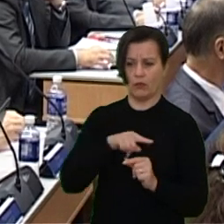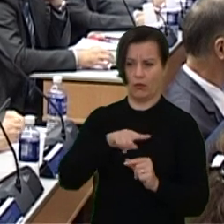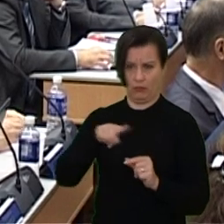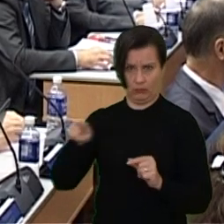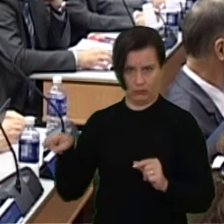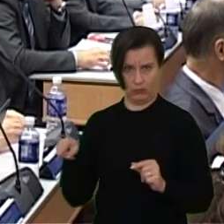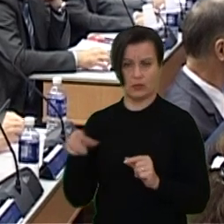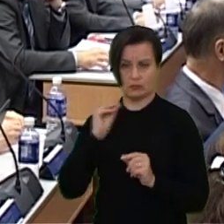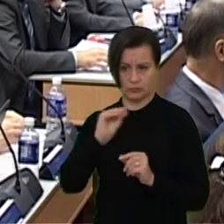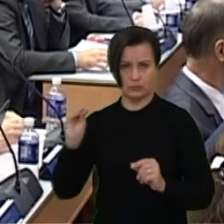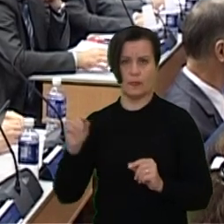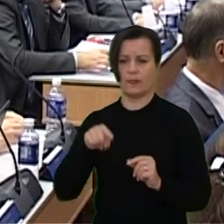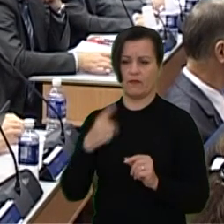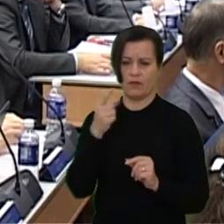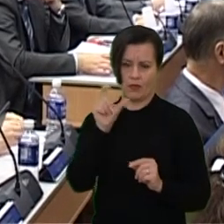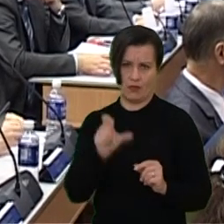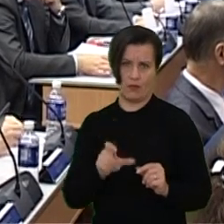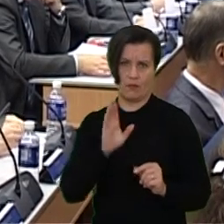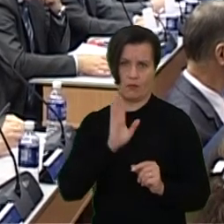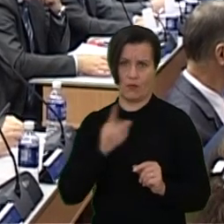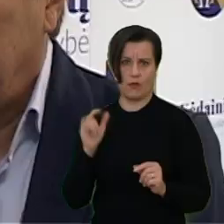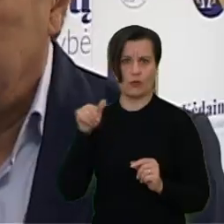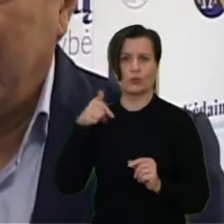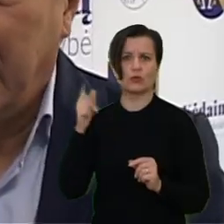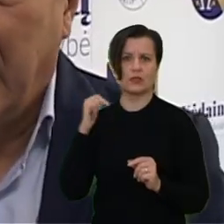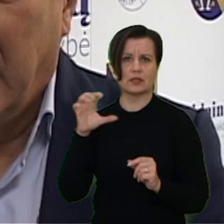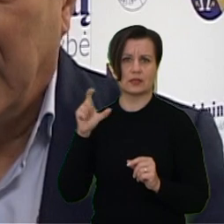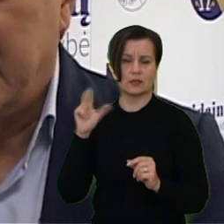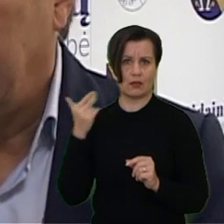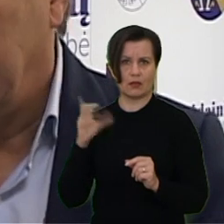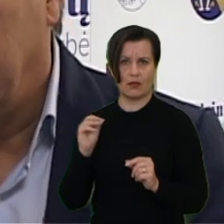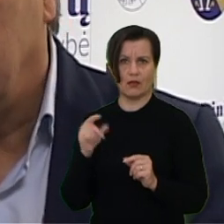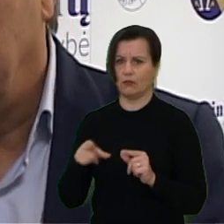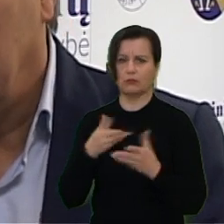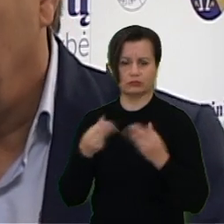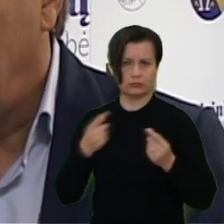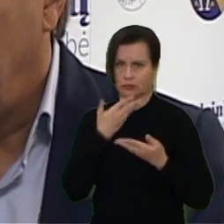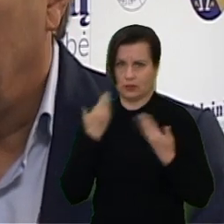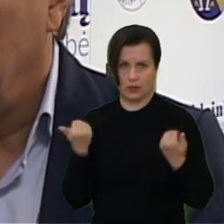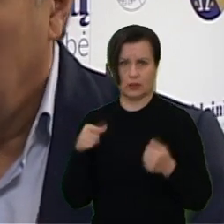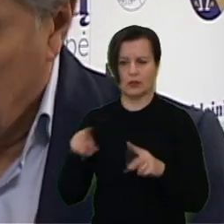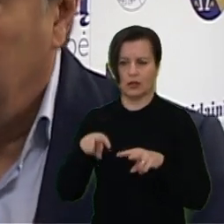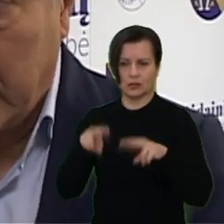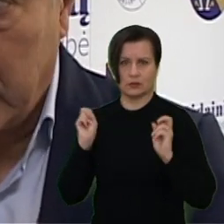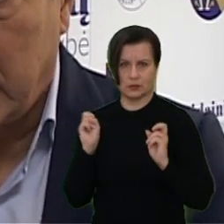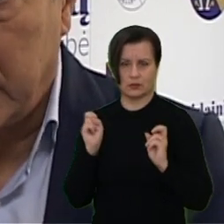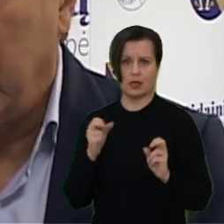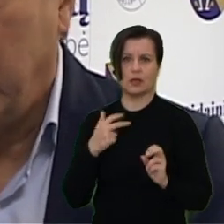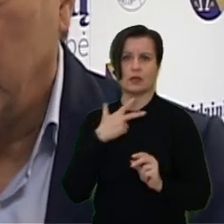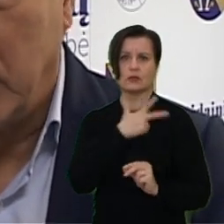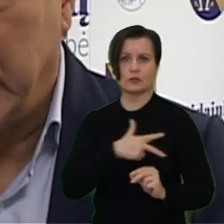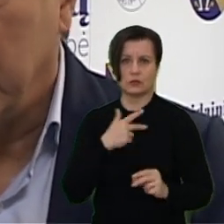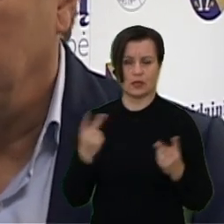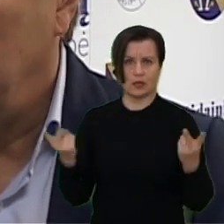ką minėjau, tarybos narių, tai vienintelį, kurie neprarado pasitikėjimą. Paprišiausiai jinai atsisakė komiteto pirminiko sveikatos ir